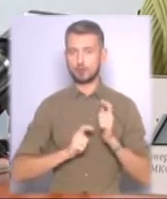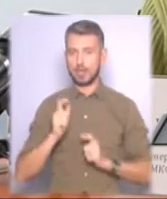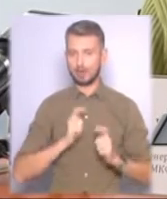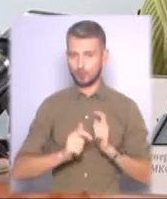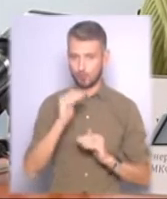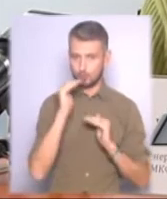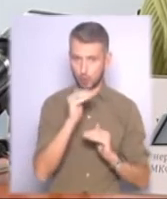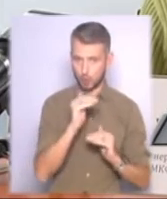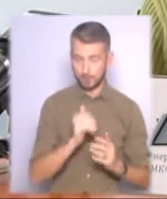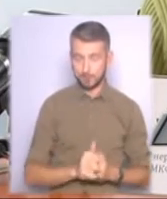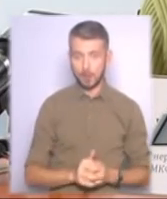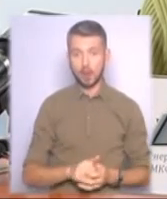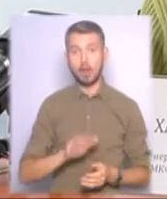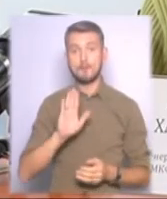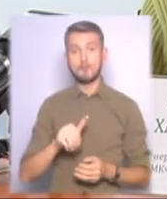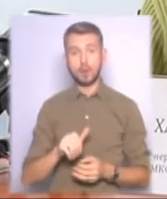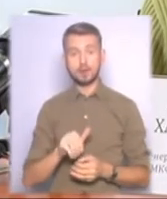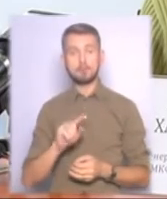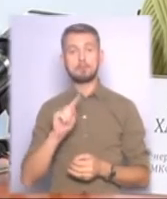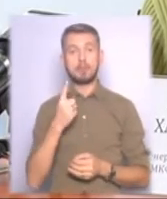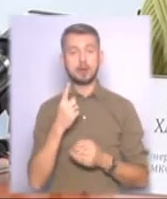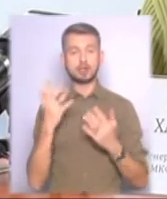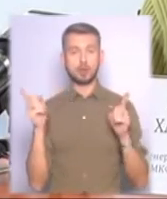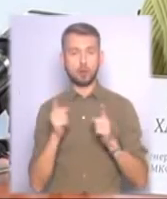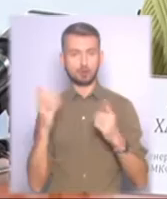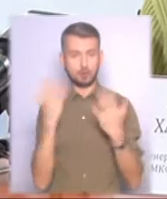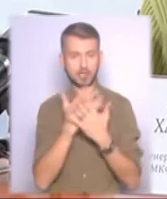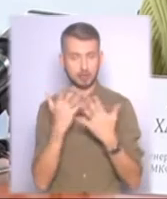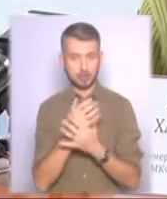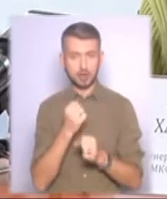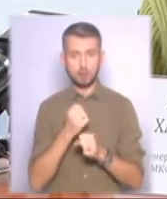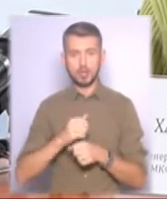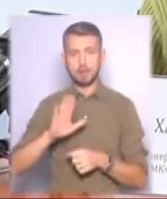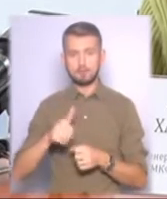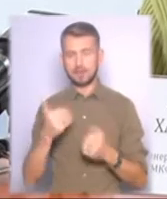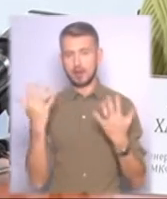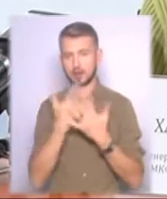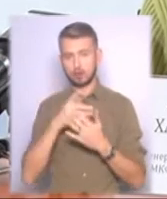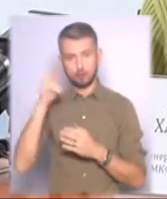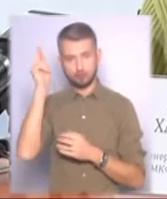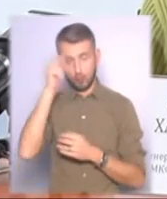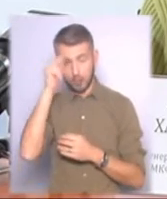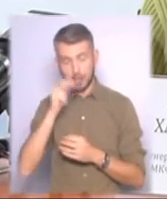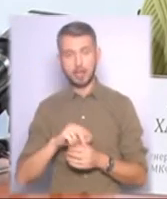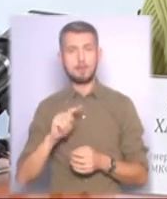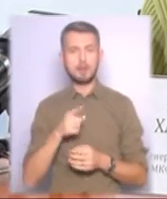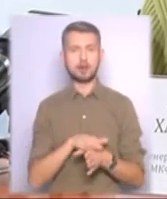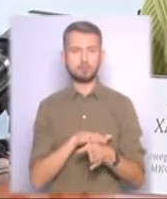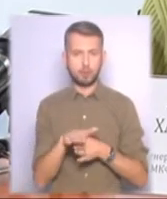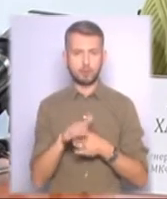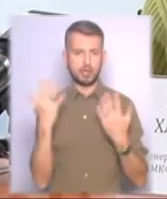блоку, потім перші короткометражні стрічки зроблені після кіношколи і перші повнометражні